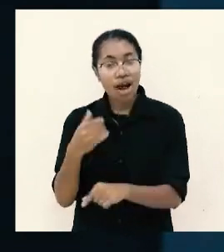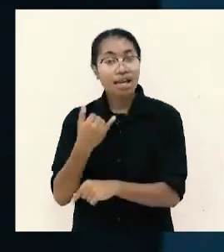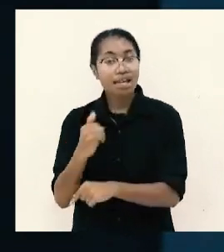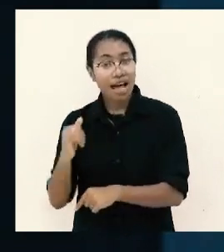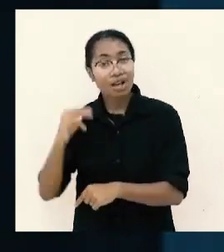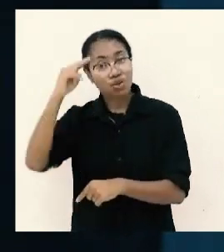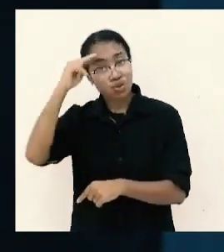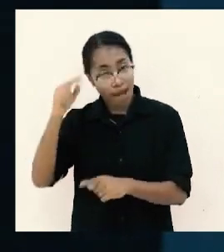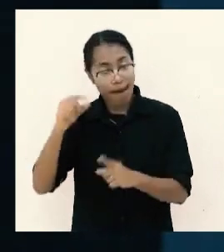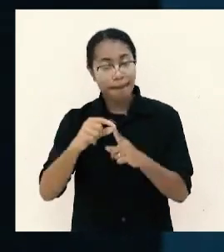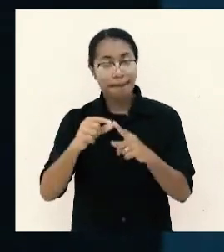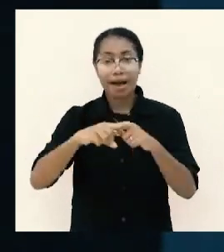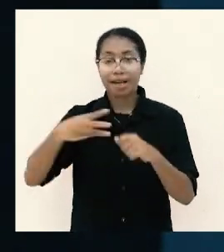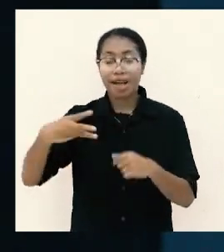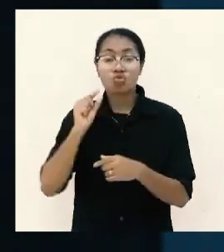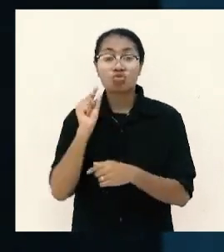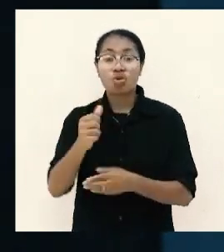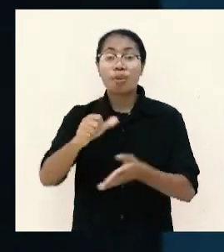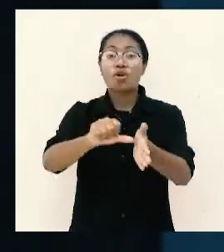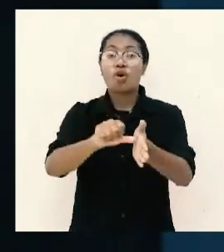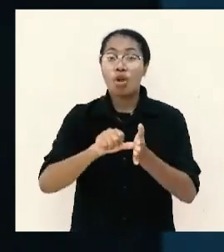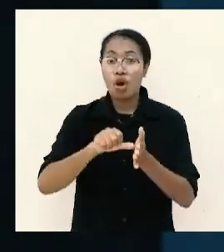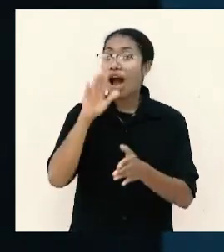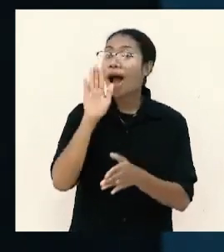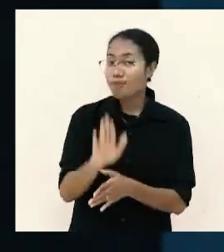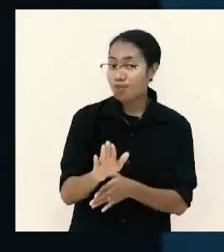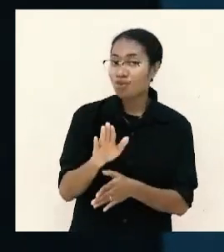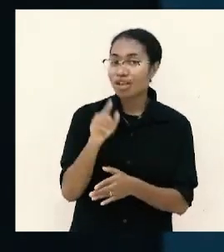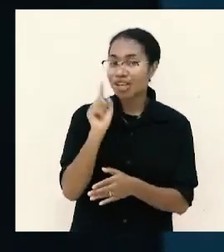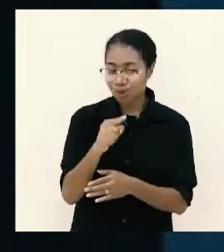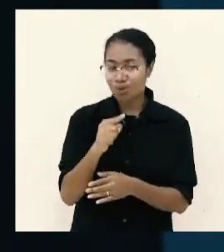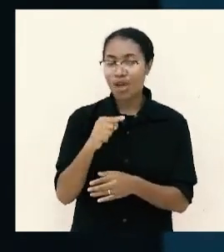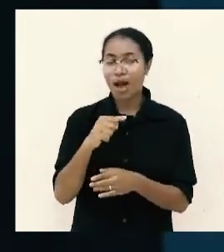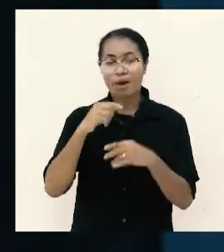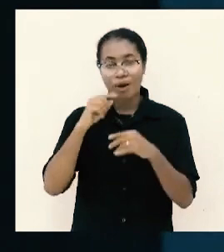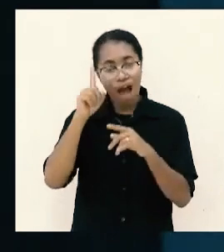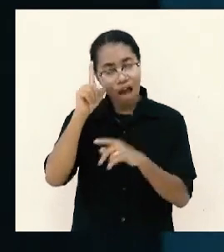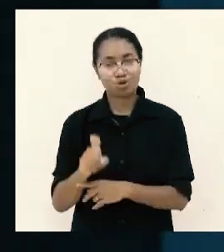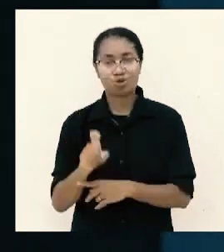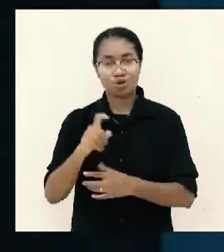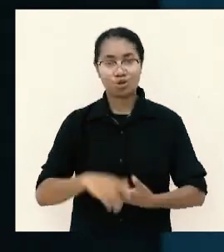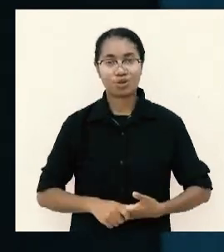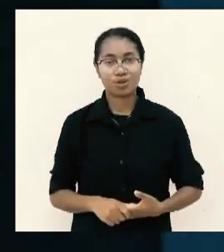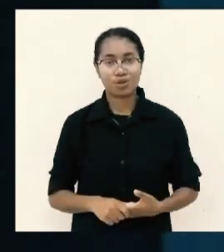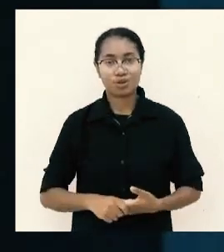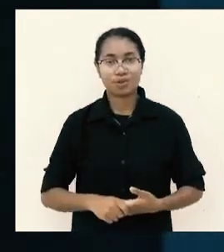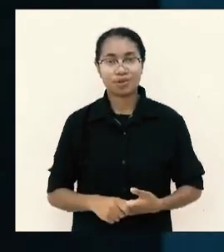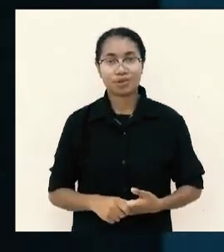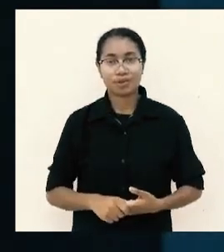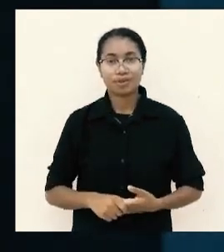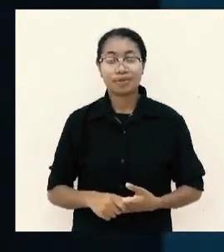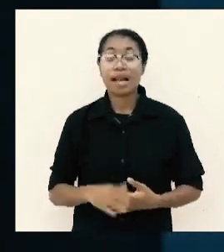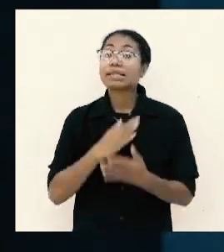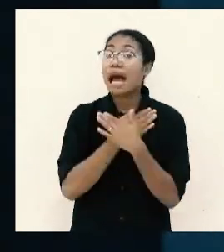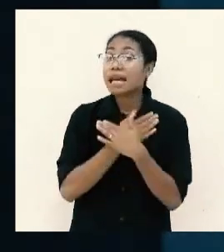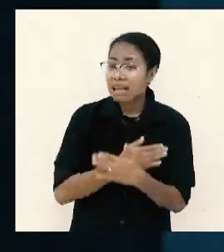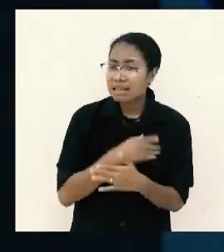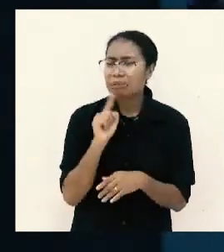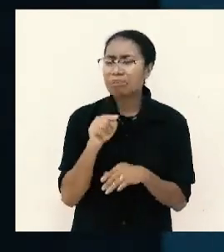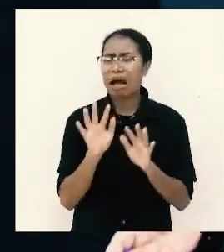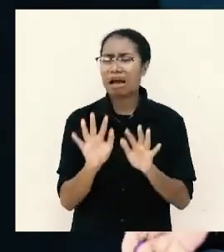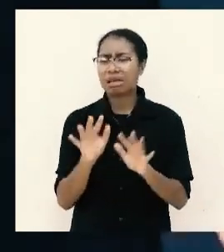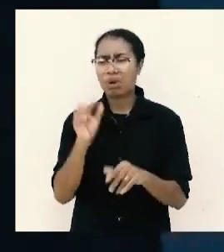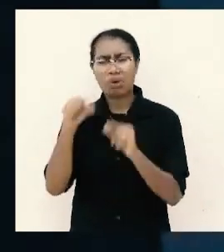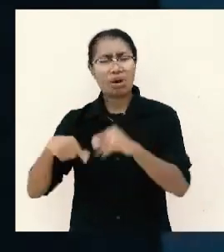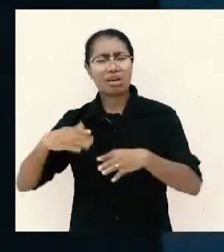Tuhan pakai untuk menolong saudara itu juga sesuatu yang wajib sayangnya banyak orang begitu